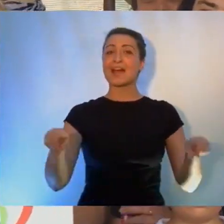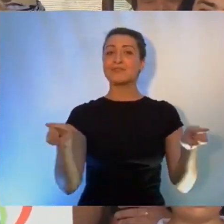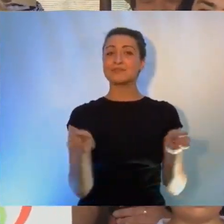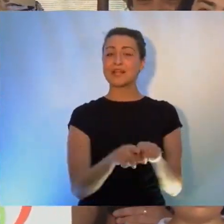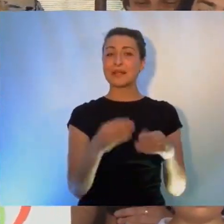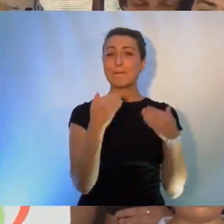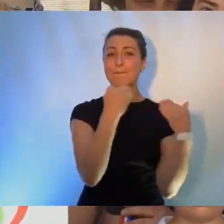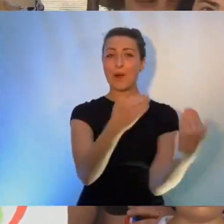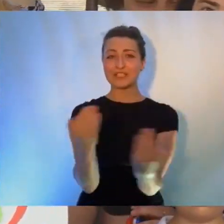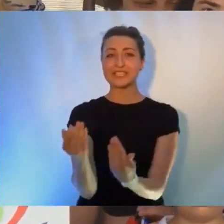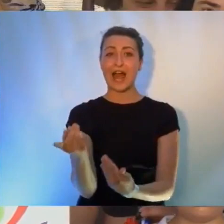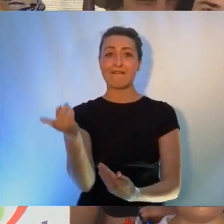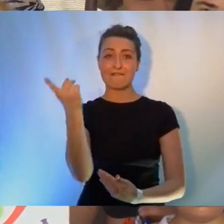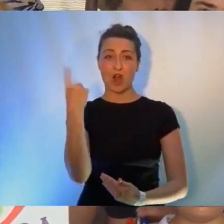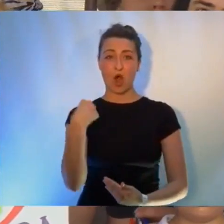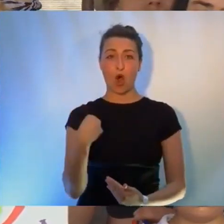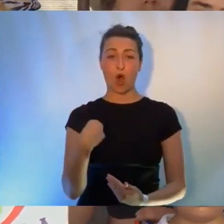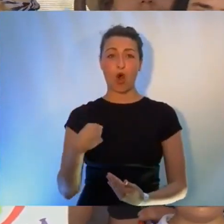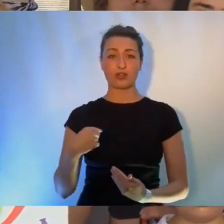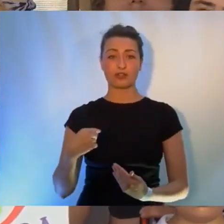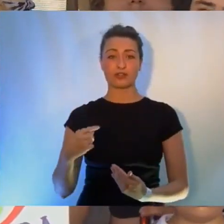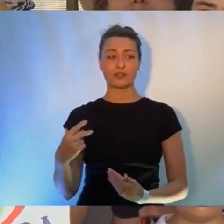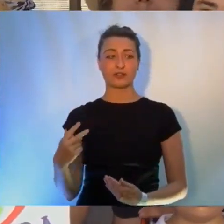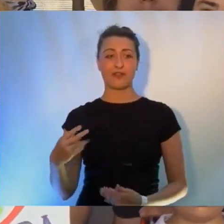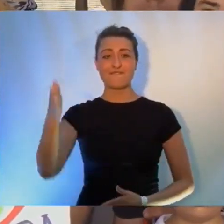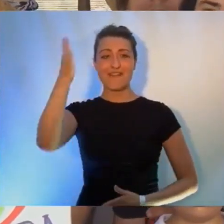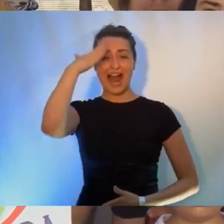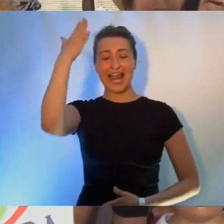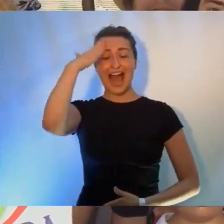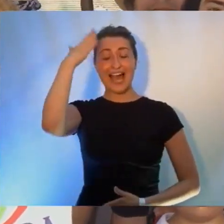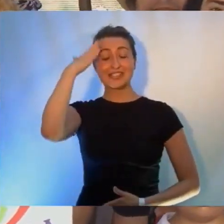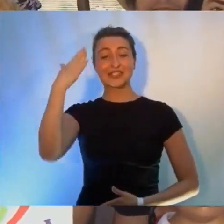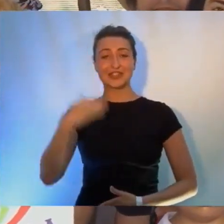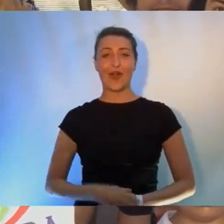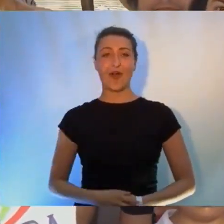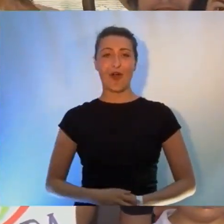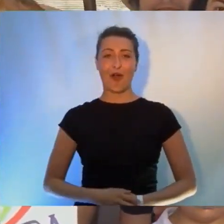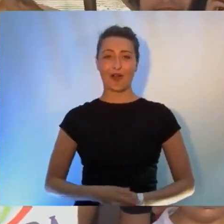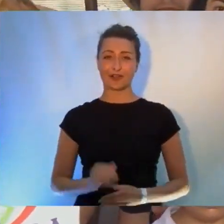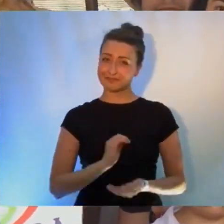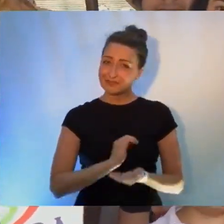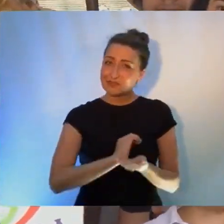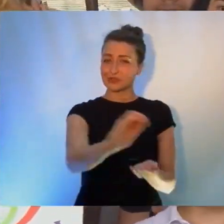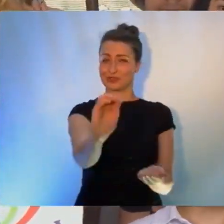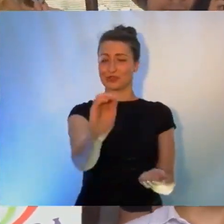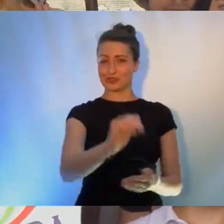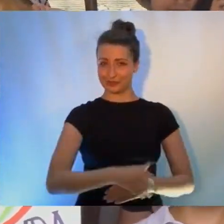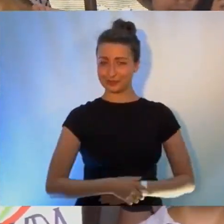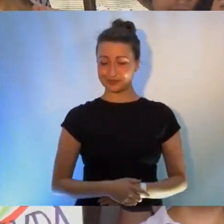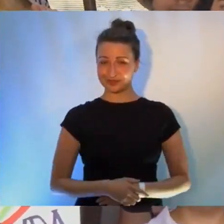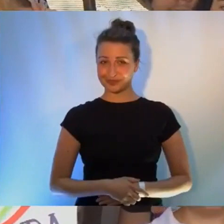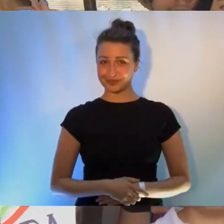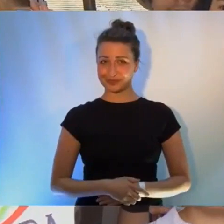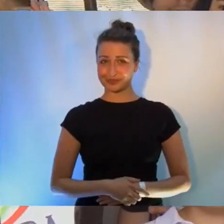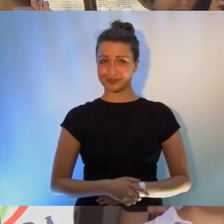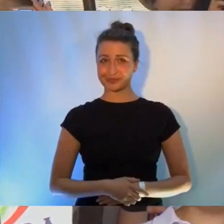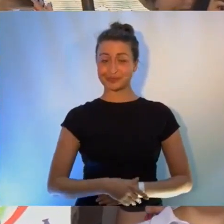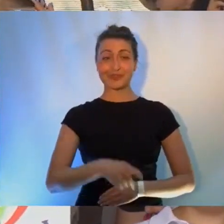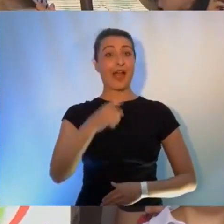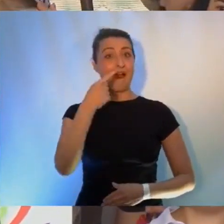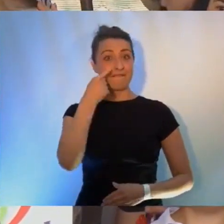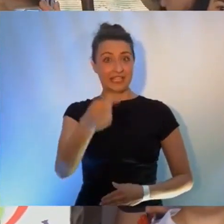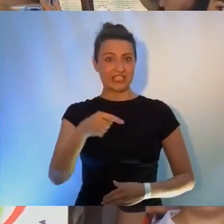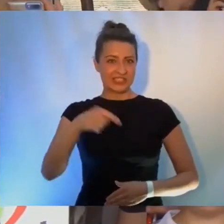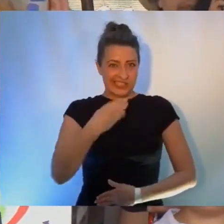z Valašska, protože to je naše krajina. Jak vidíte, to horko nás prostě nepřesvědčilo.